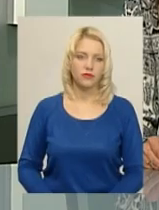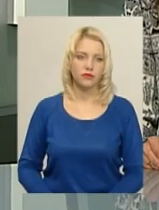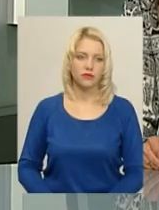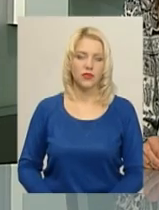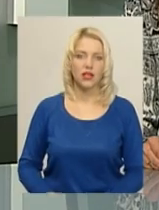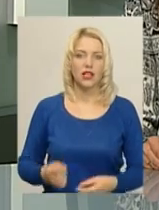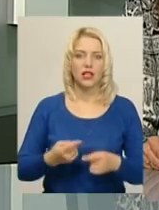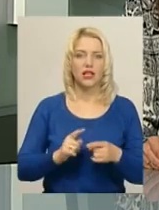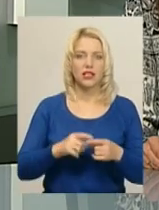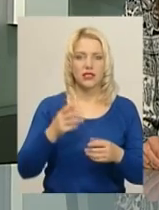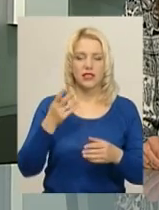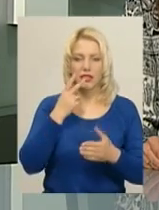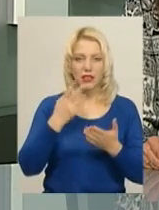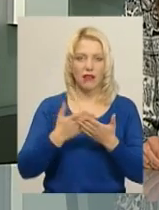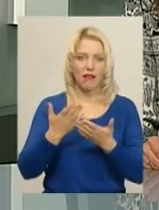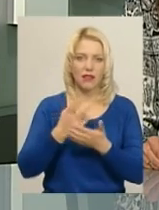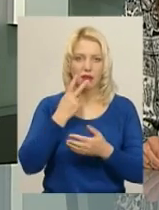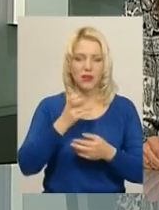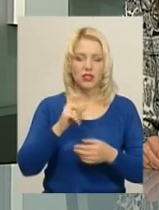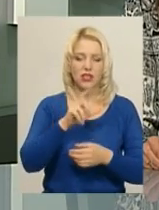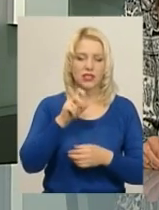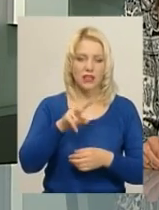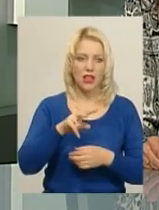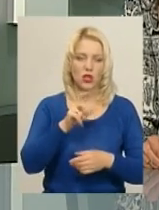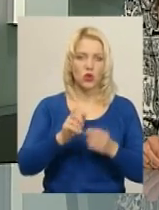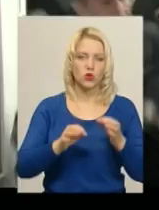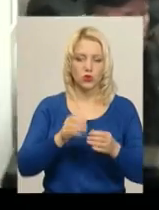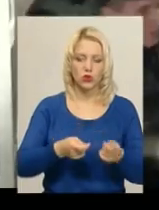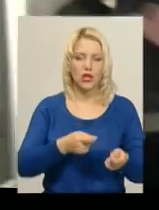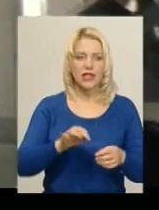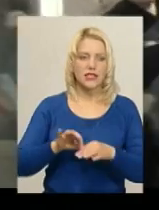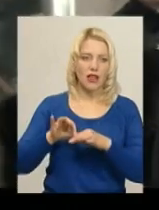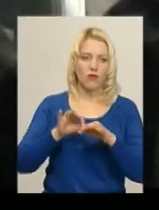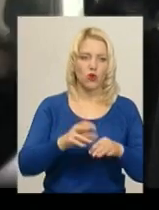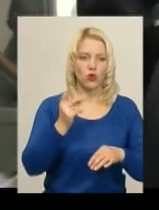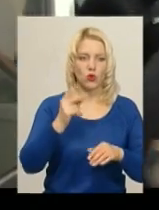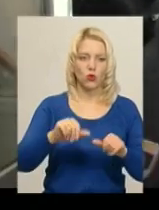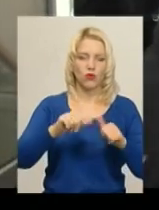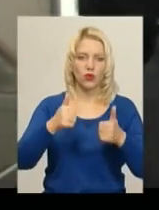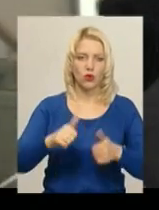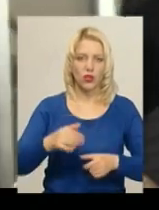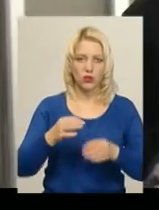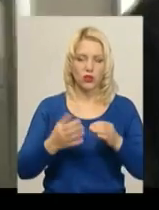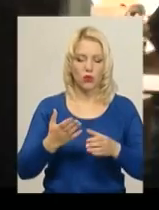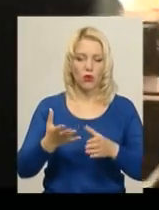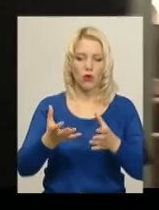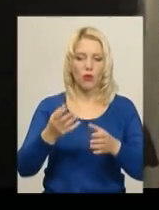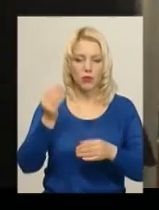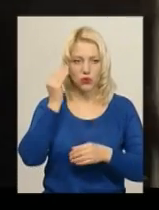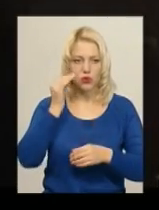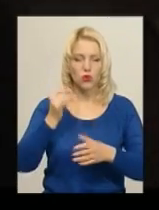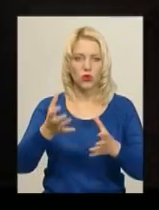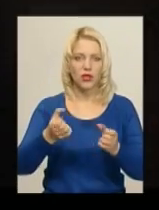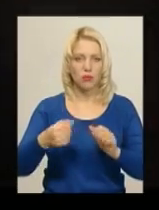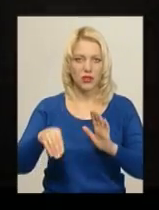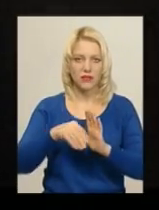На цих кадрах ви бачите, як до зали суду заводять другого фігуранта справи, якого підозрюють в отриманні неправомірної вигоди.